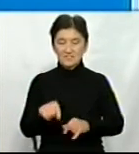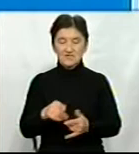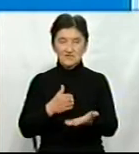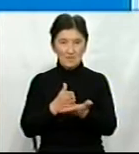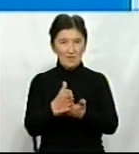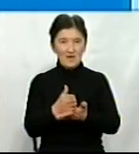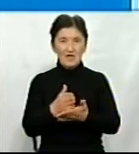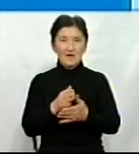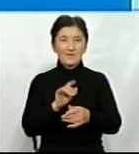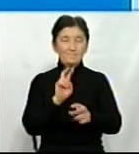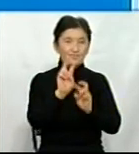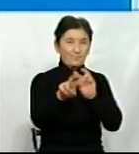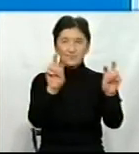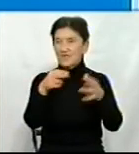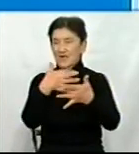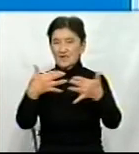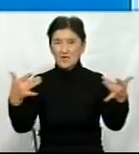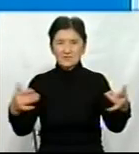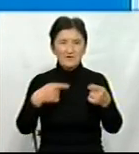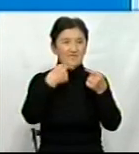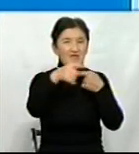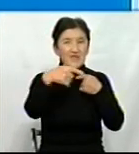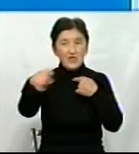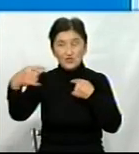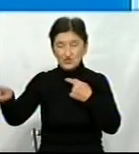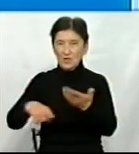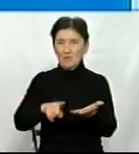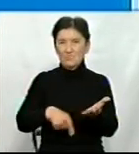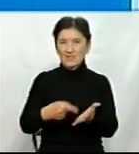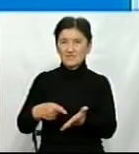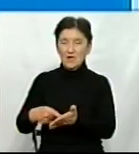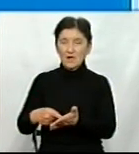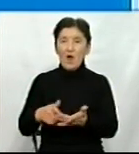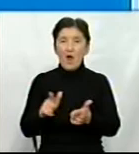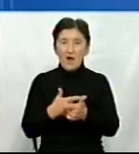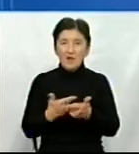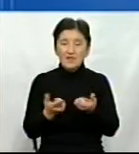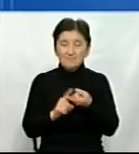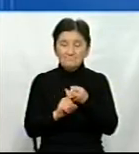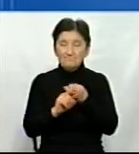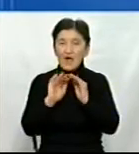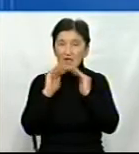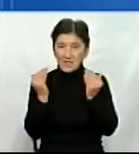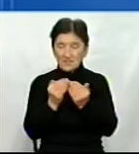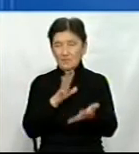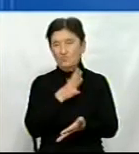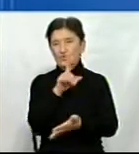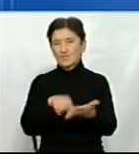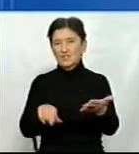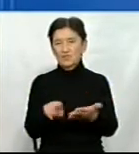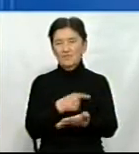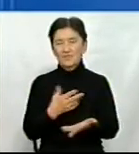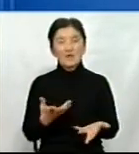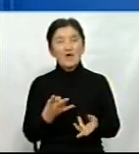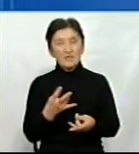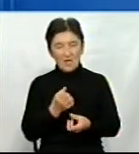Відвідувати такі заходи в інших містах. Але у зв'язку з карантином це все було скасовано. На